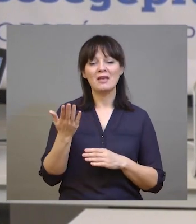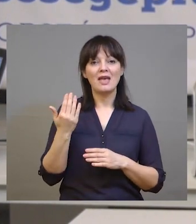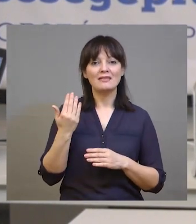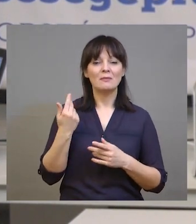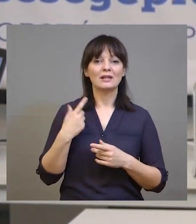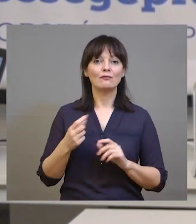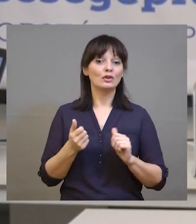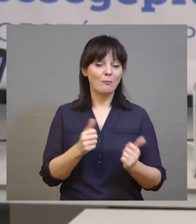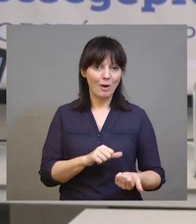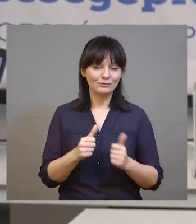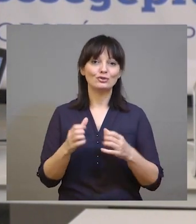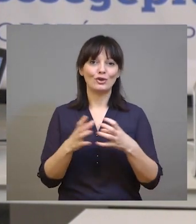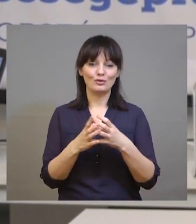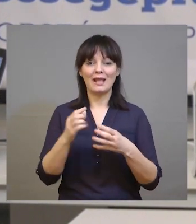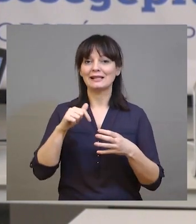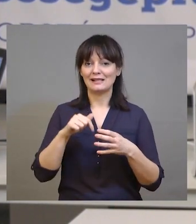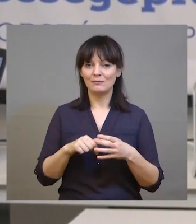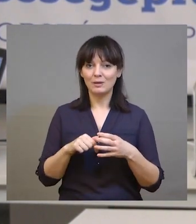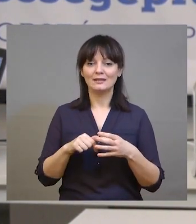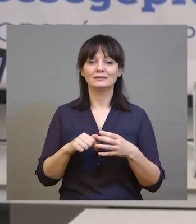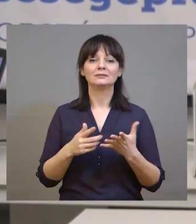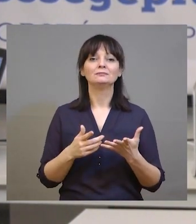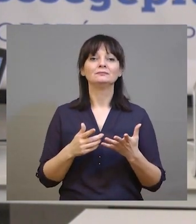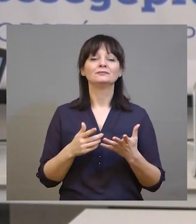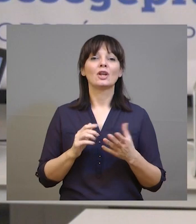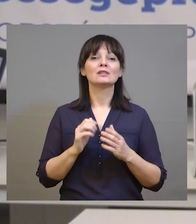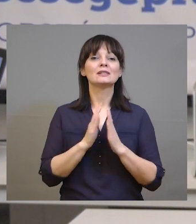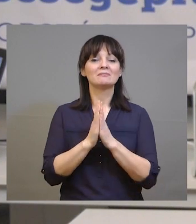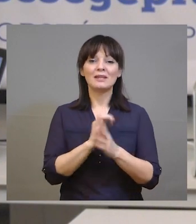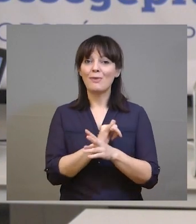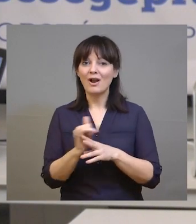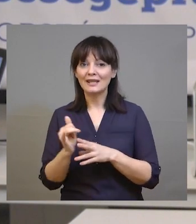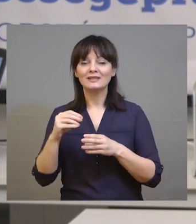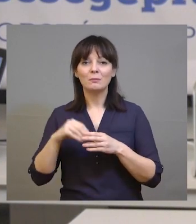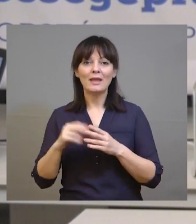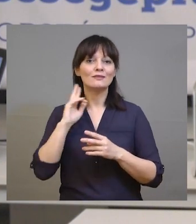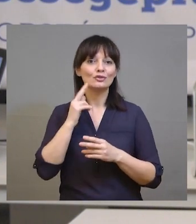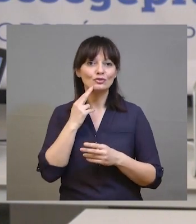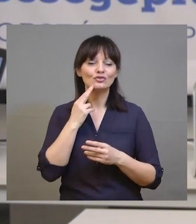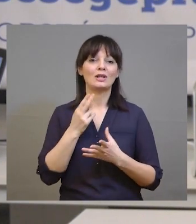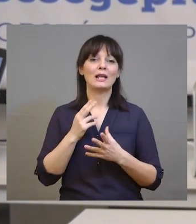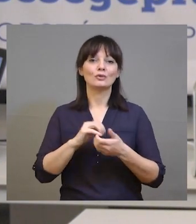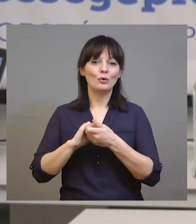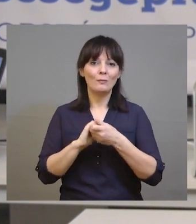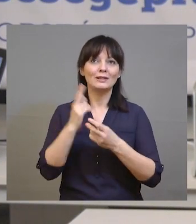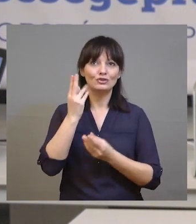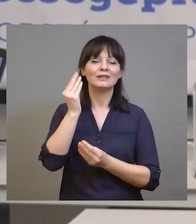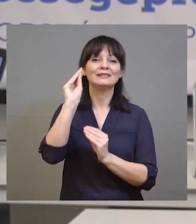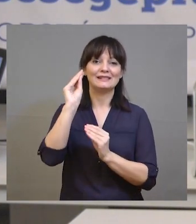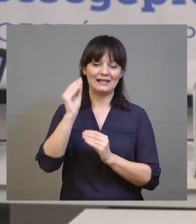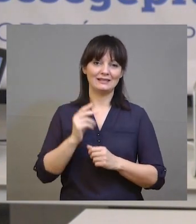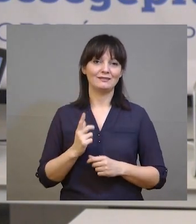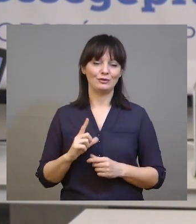Néhány héttel ezelőtt ugyancsak a baptista gyülekezet adott helyet az Allianz ima hét keretében rendezett